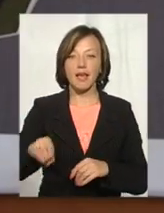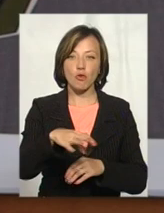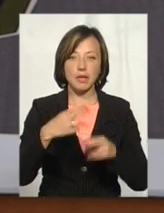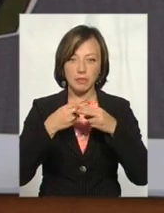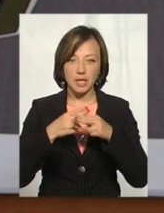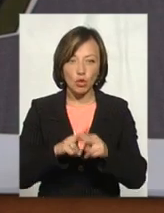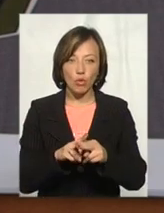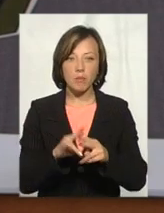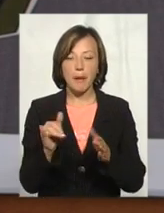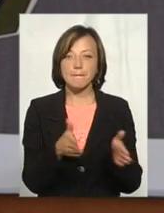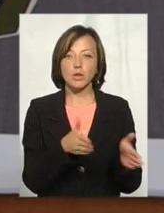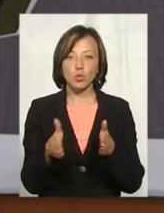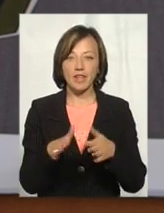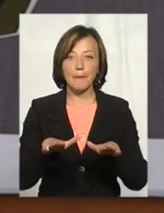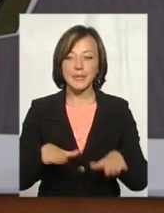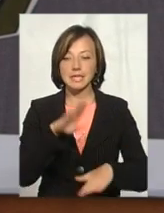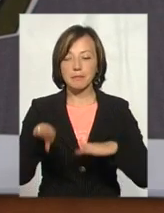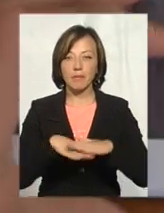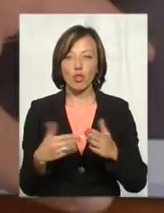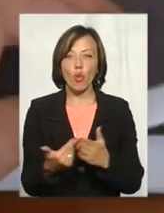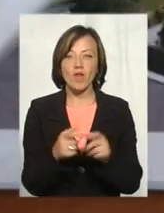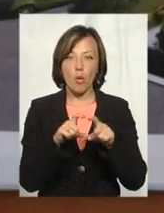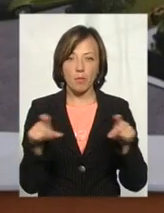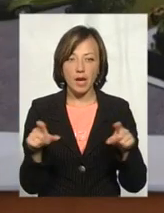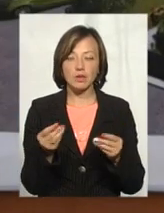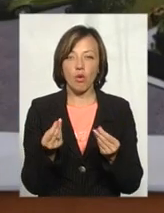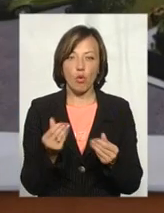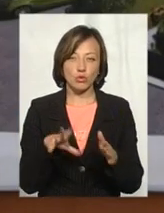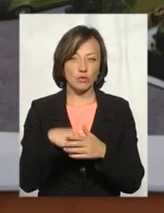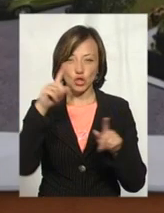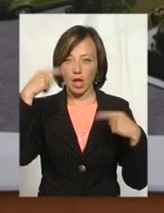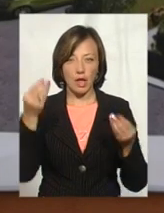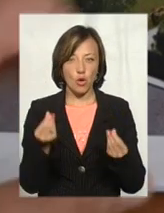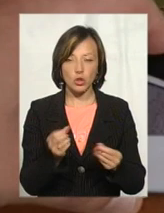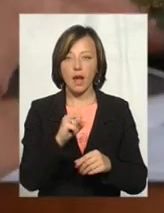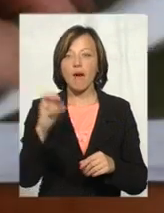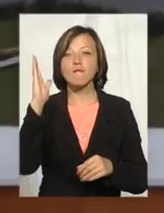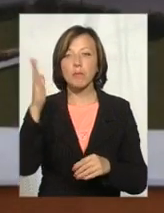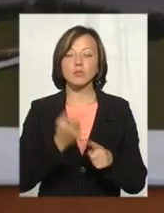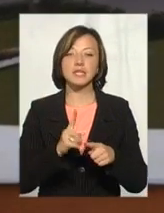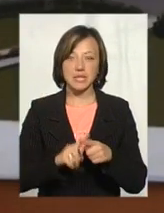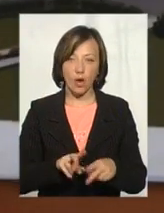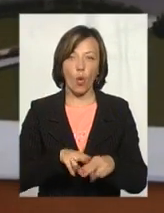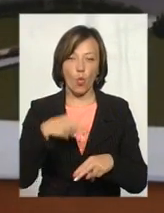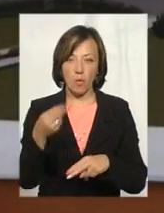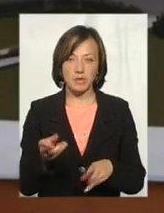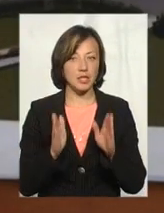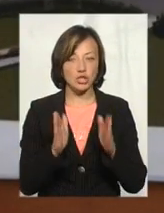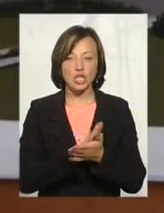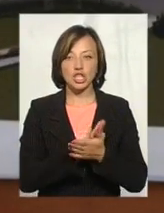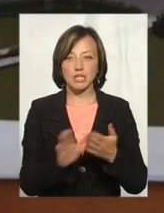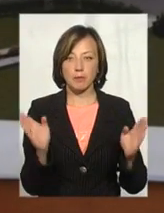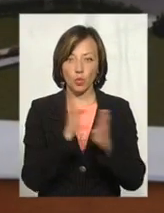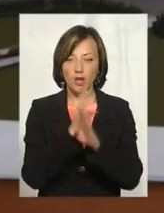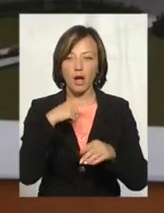технологіями та підготувати місце під новий об'єкт, який коштуватиме шалені гроші, але в майбутньому все окупиться і не лише чистим